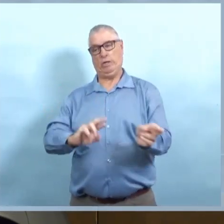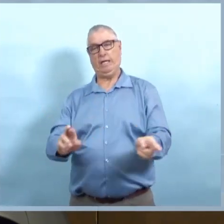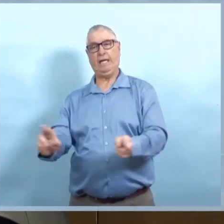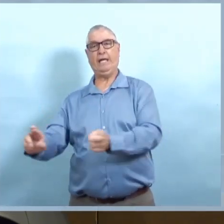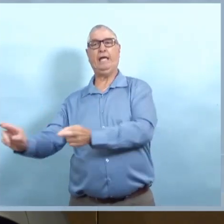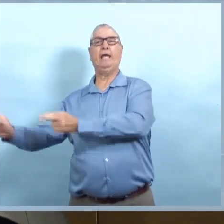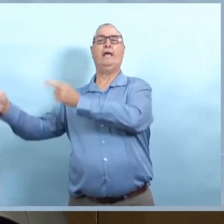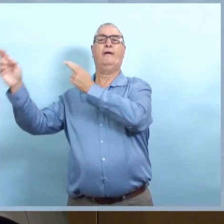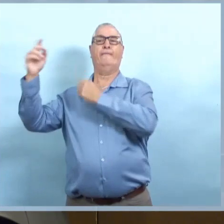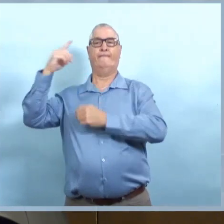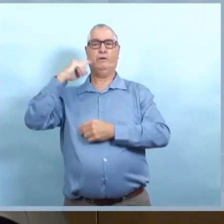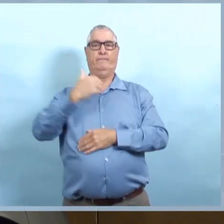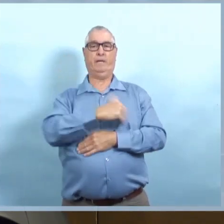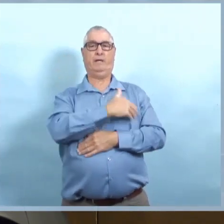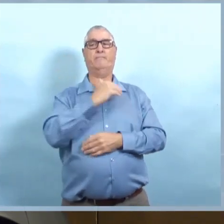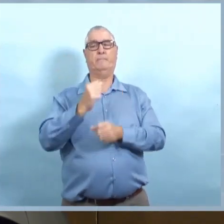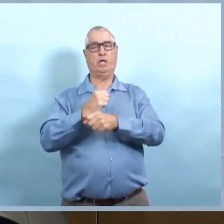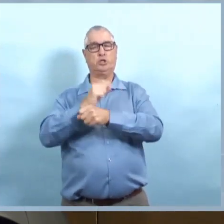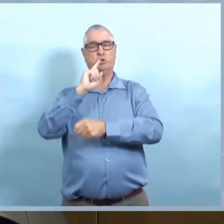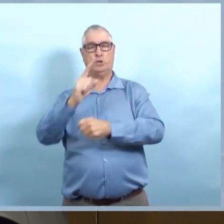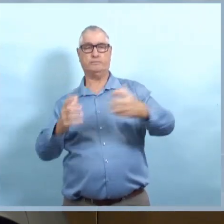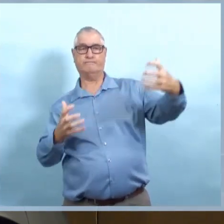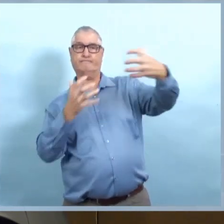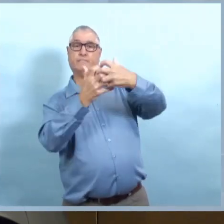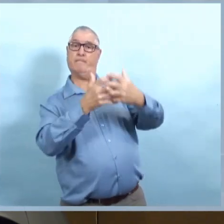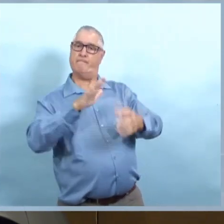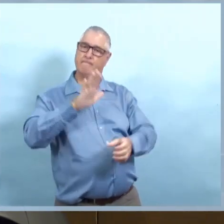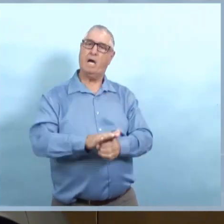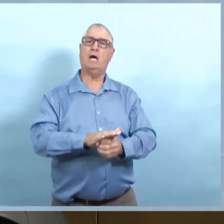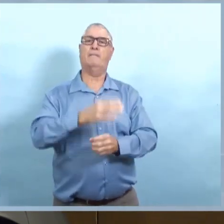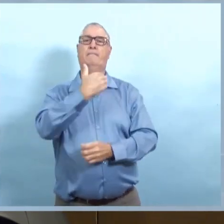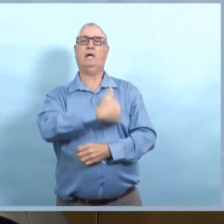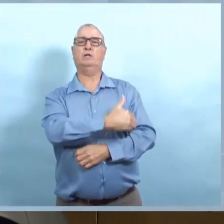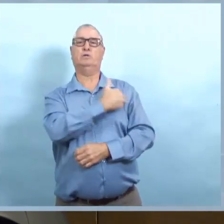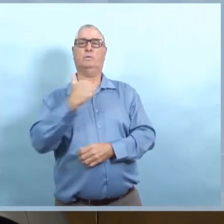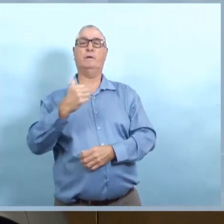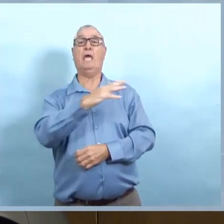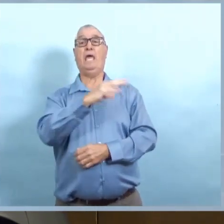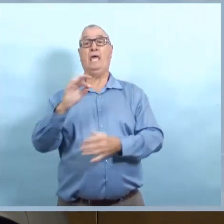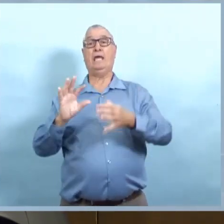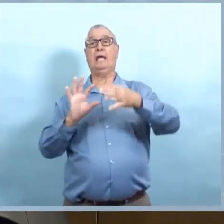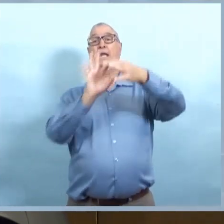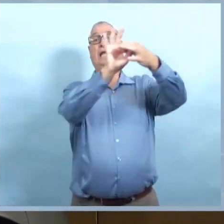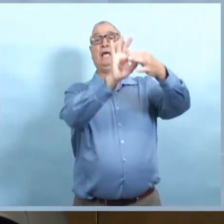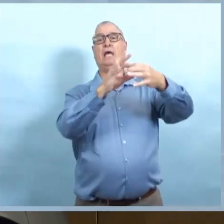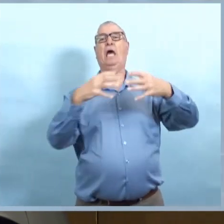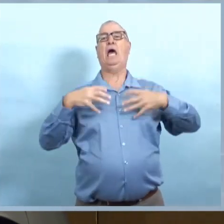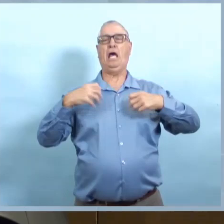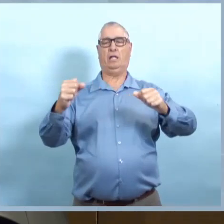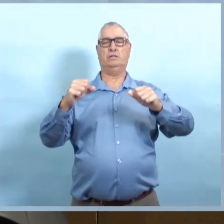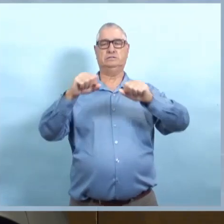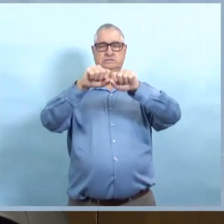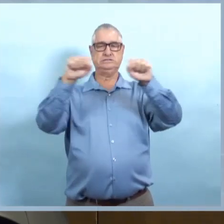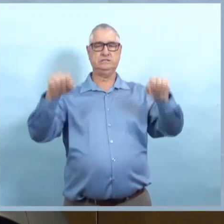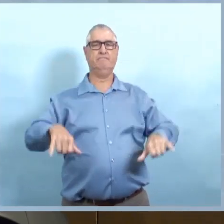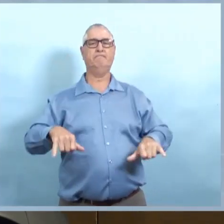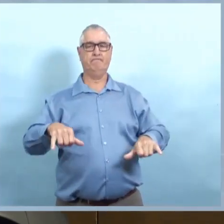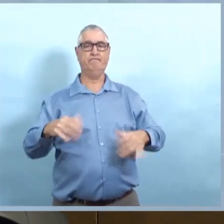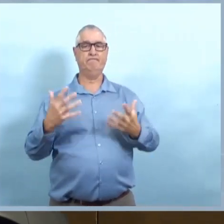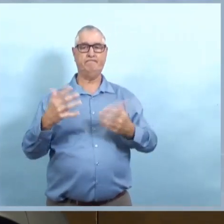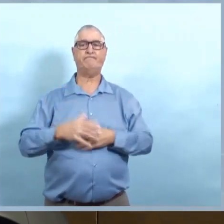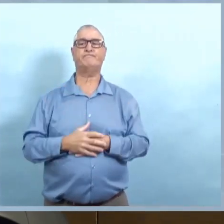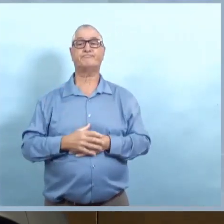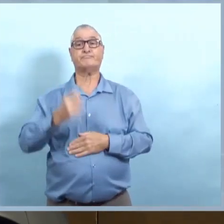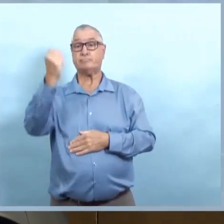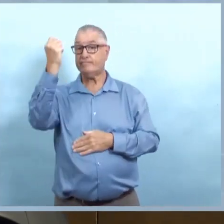que l'application va être en ligne au Manitoba cette semaine. Donc, nous aurons plus d'annonces à faire bientôt, mais ce travail s'est fait